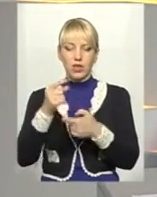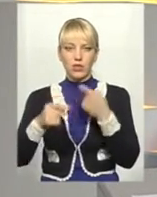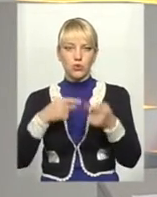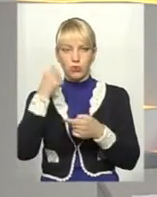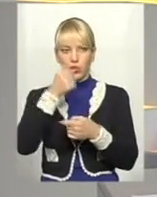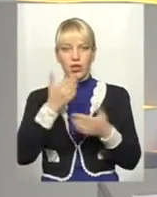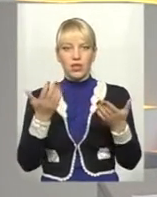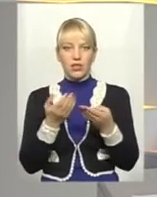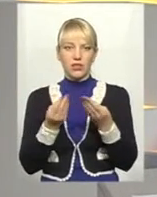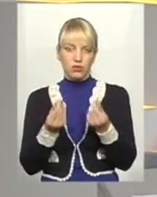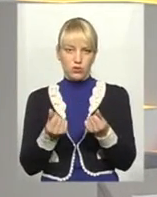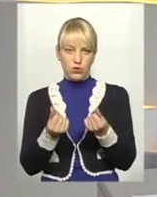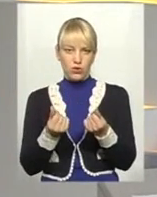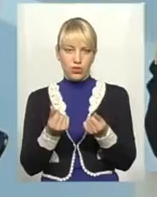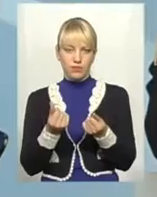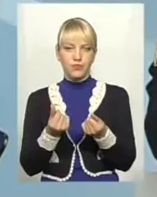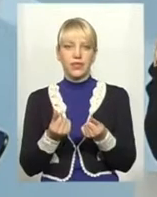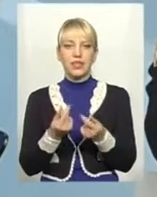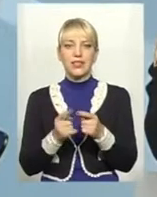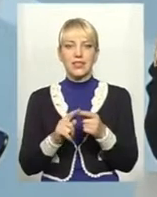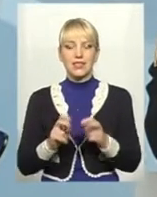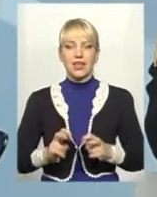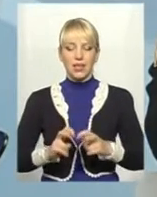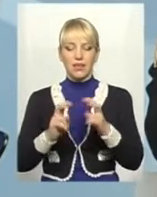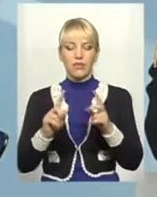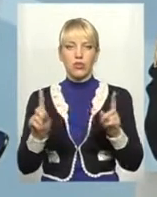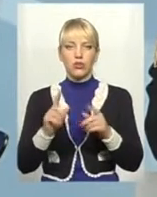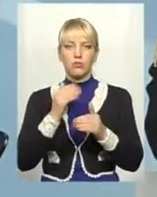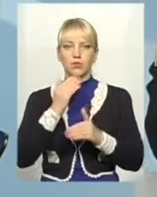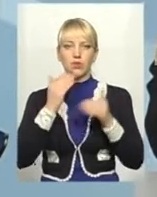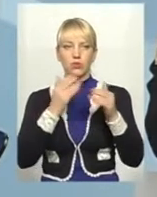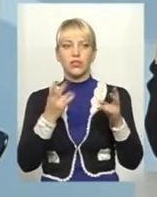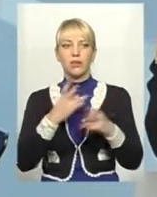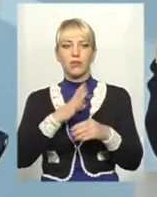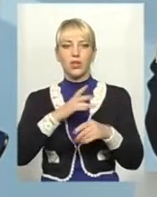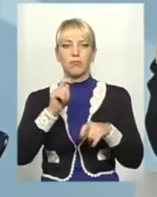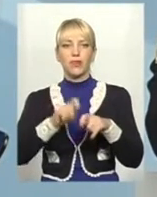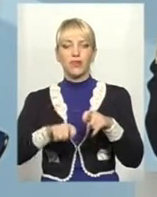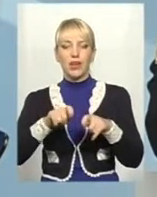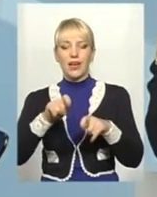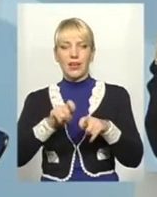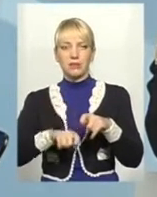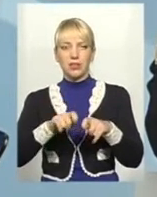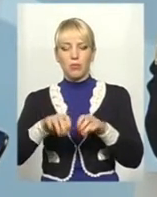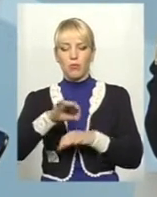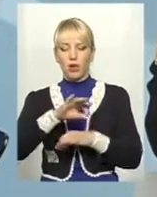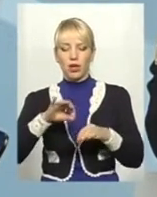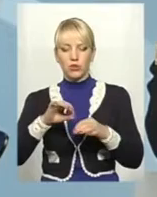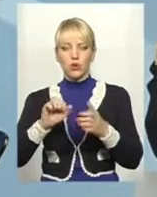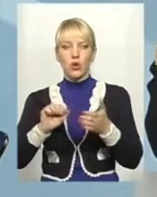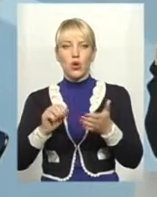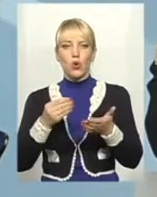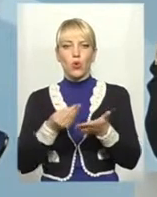хоч якусь суму на ці цілі? По-перше, для того, щоб звернутися, необхідно, щоб пройшла експертизу проєктно-кошторисної документації. Після того, як